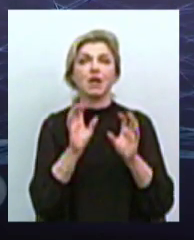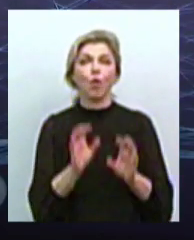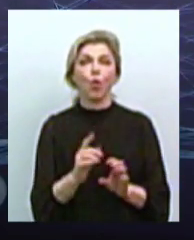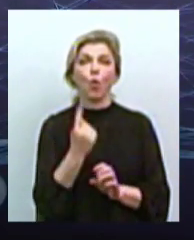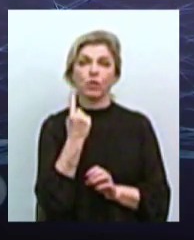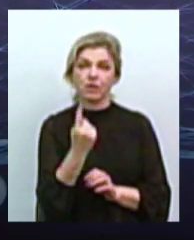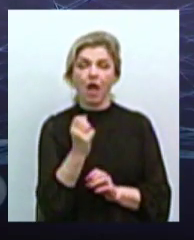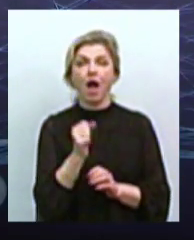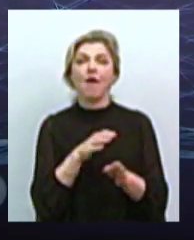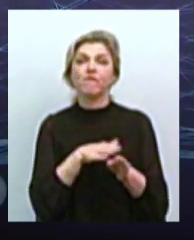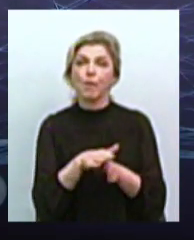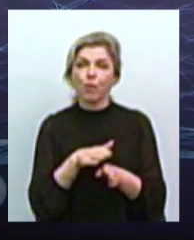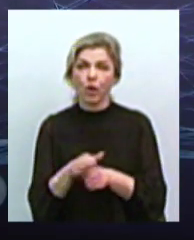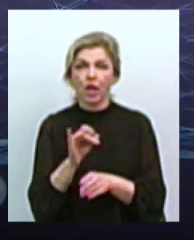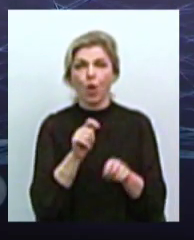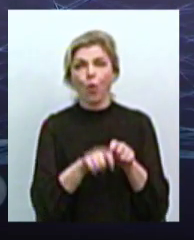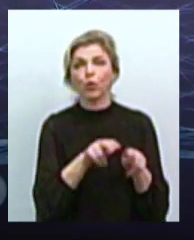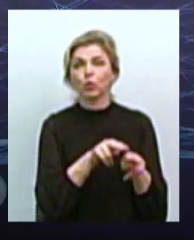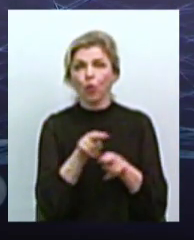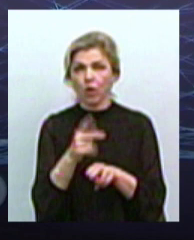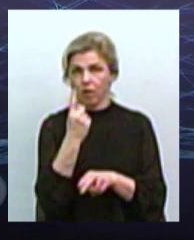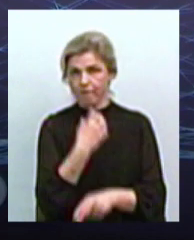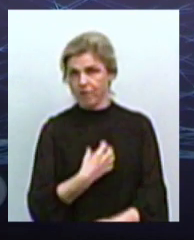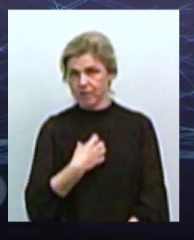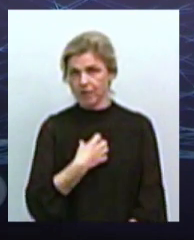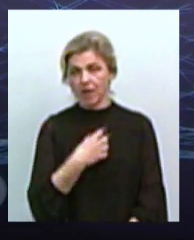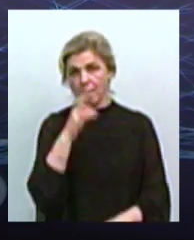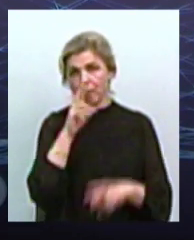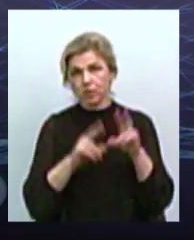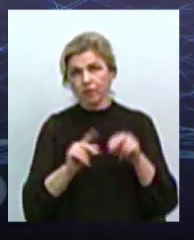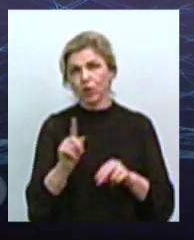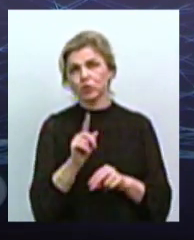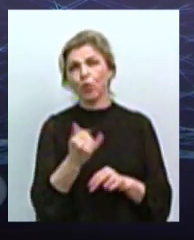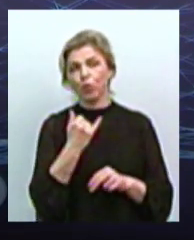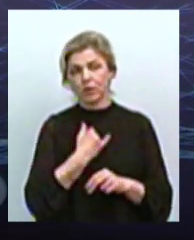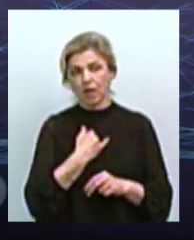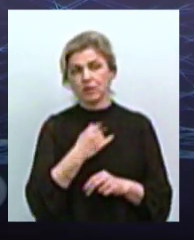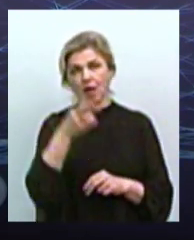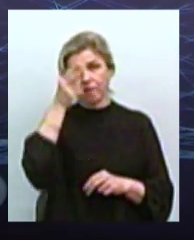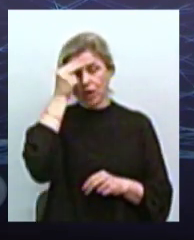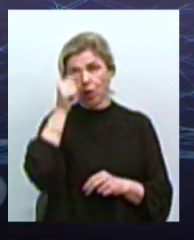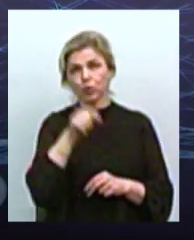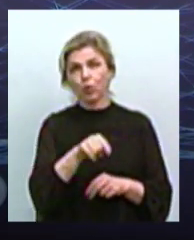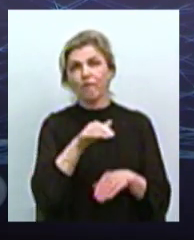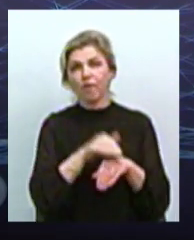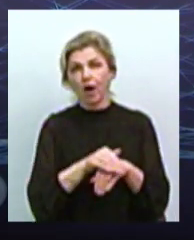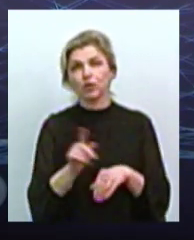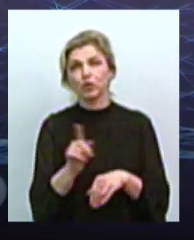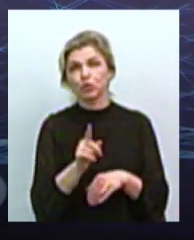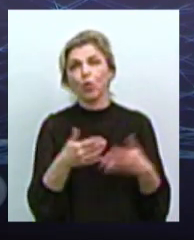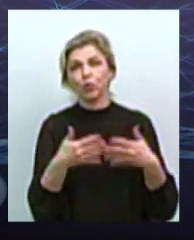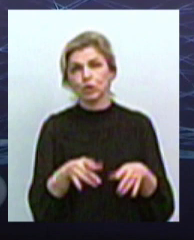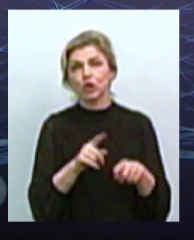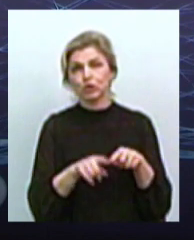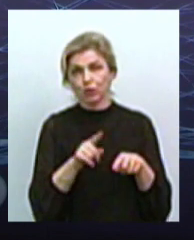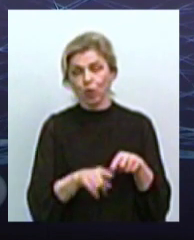ще їх дотримання і контроль – це найголовніше. Сподіваюся, що в нас, враховуючи той факт, що вже скоро,